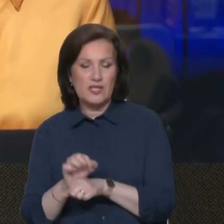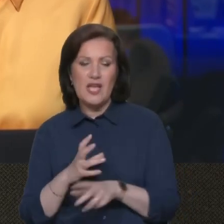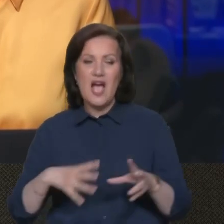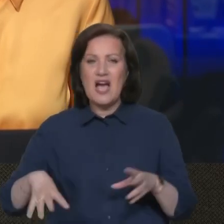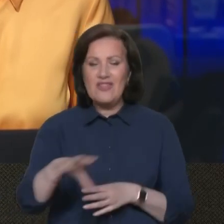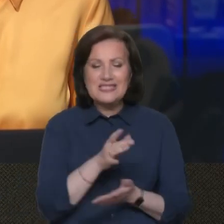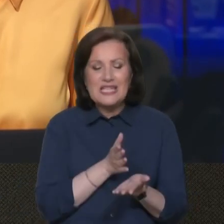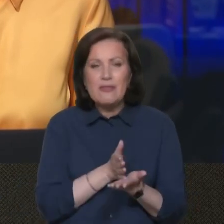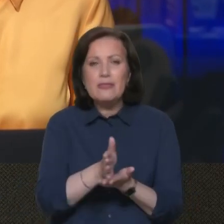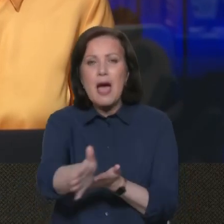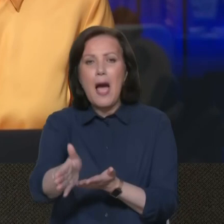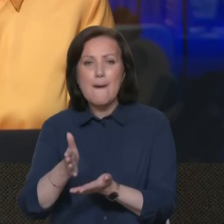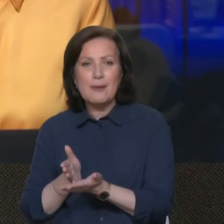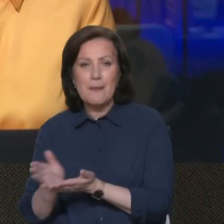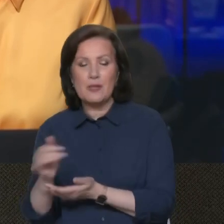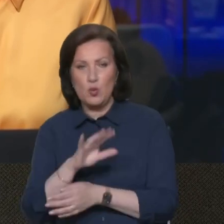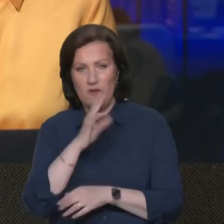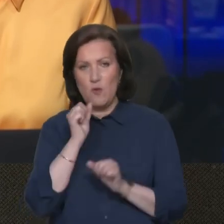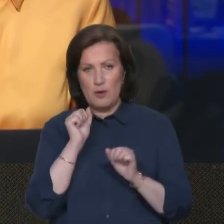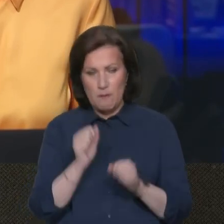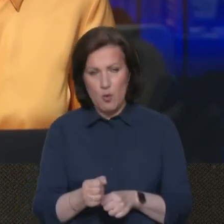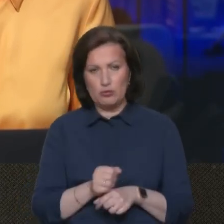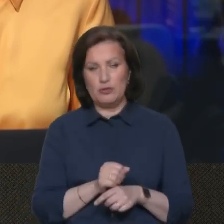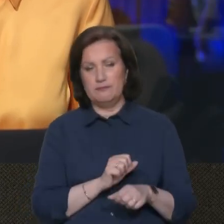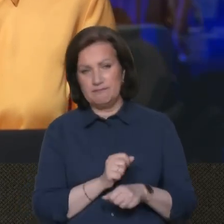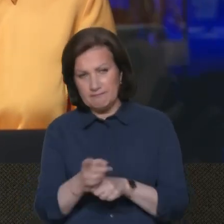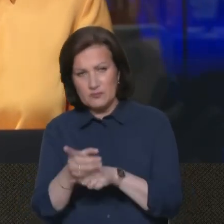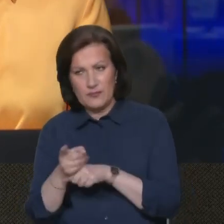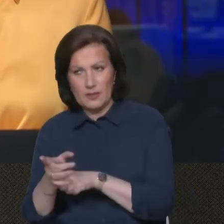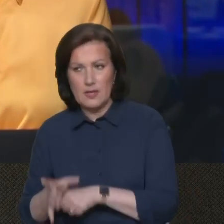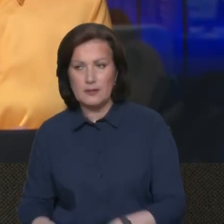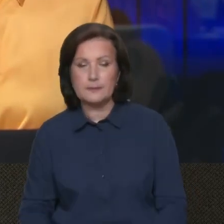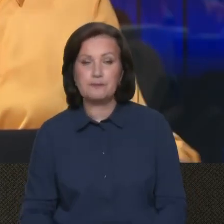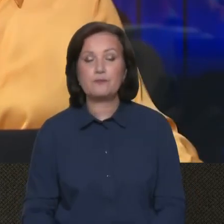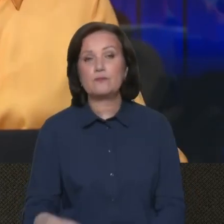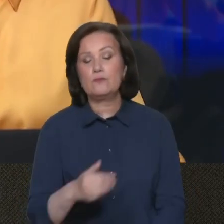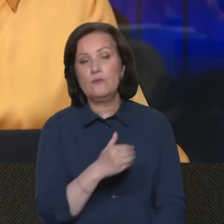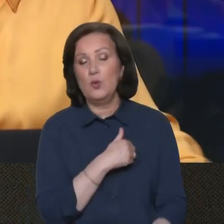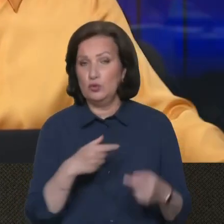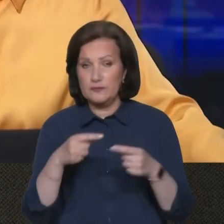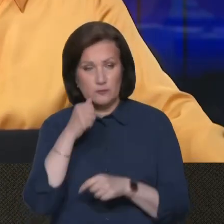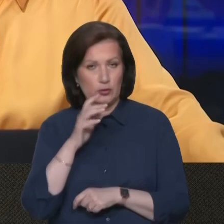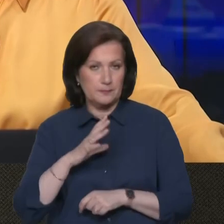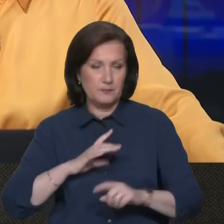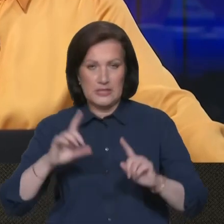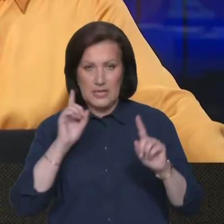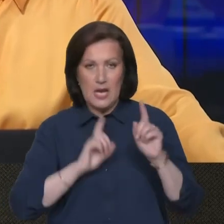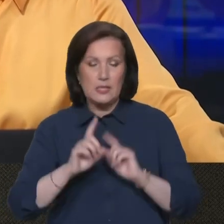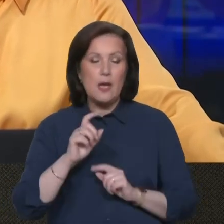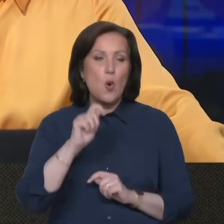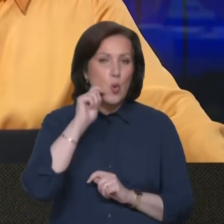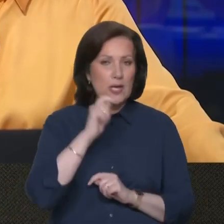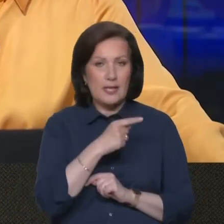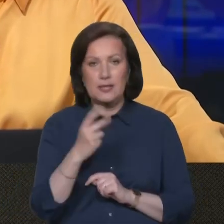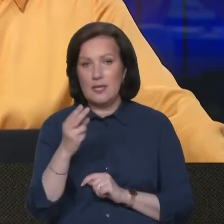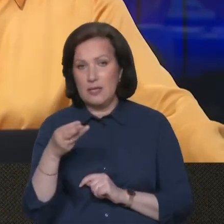цілі напрямки, куди ворог може спрямувати максимальну атаку. І хочу ще уточнити, вчора відбулося засідання Ради Україна-НАТО,